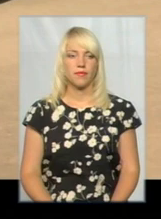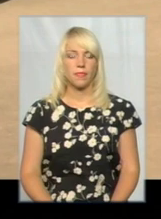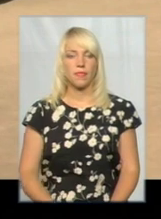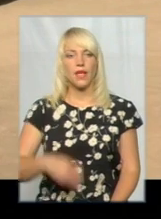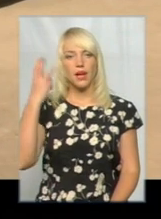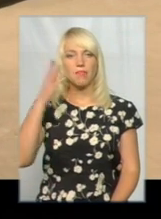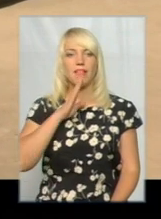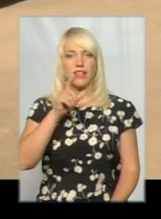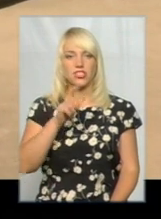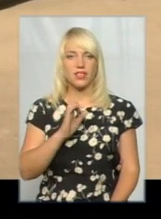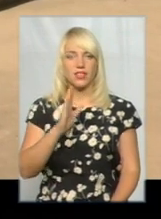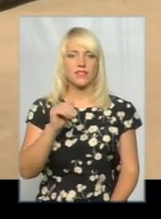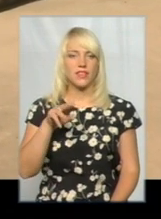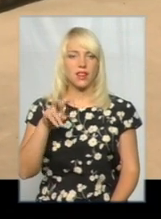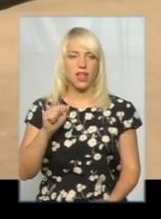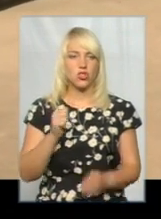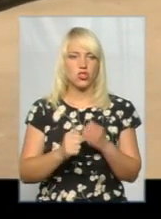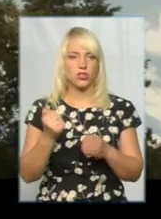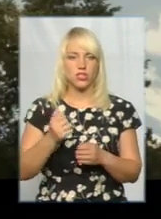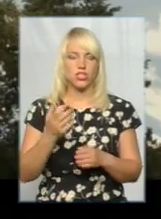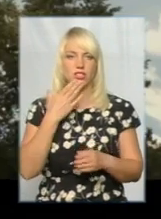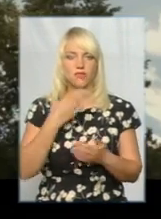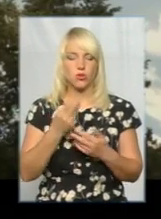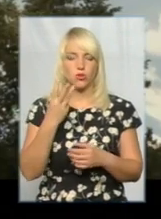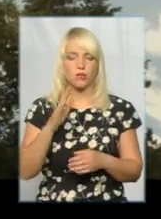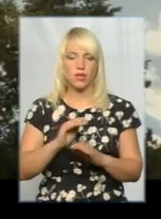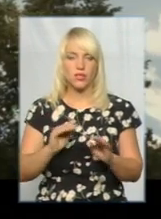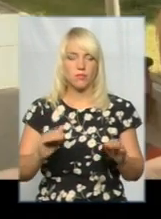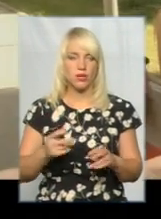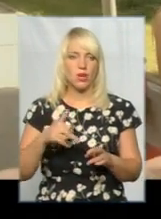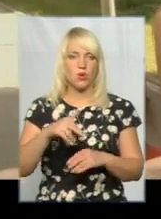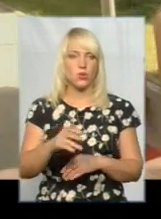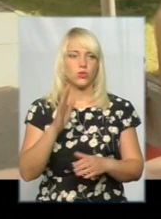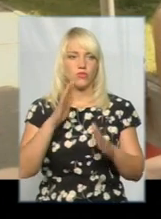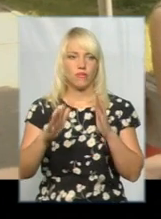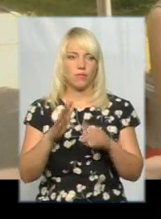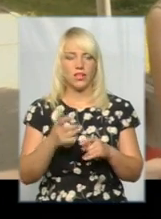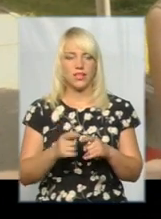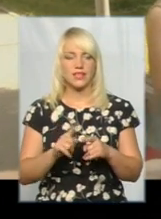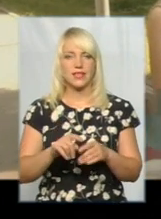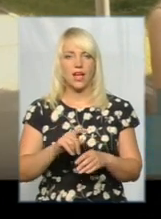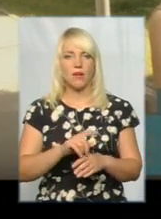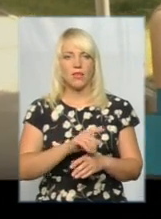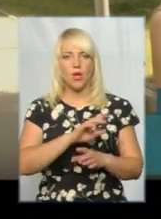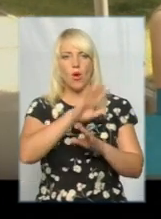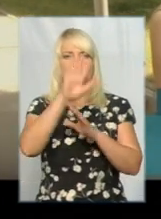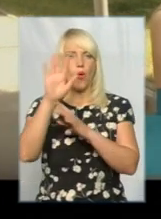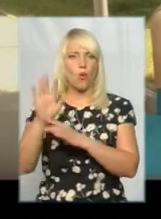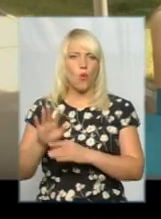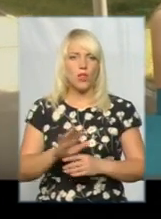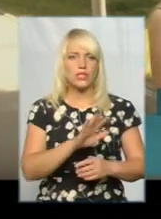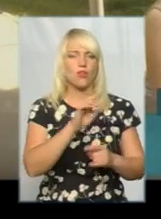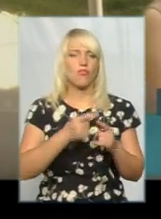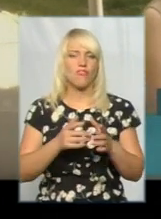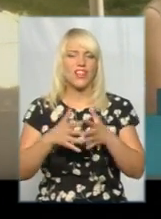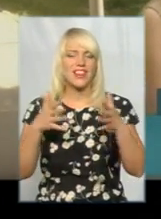Хмельничанка Світлана Когун щотижня ходить з трьома доньками у парк імені Чекмана. Це колесо велике, пам'ятаю, як ми